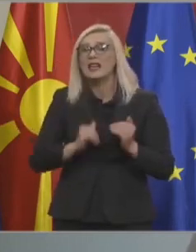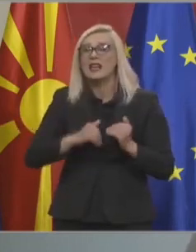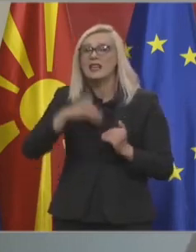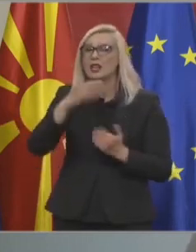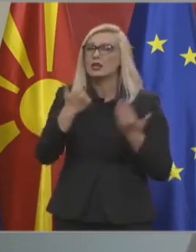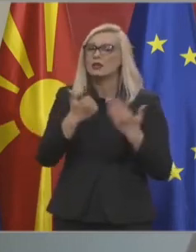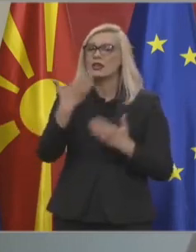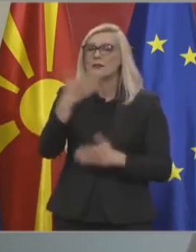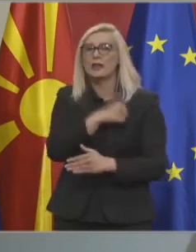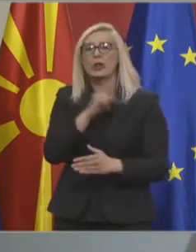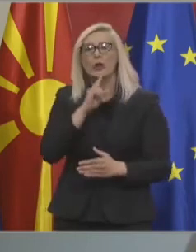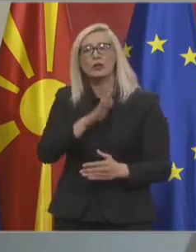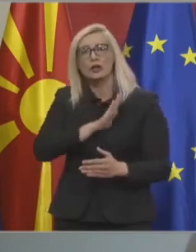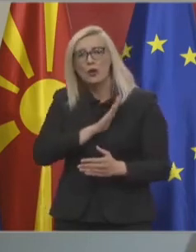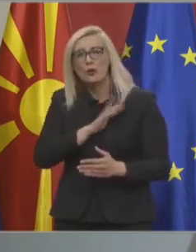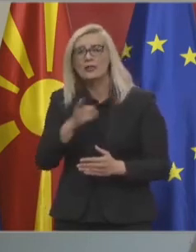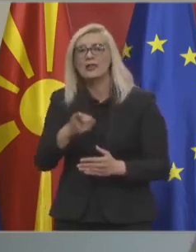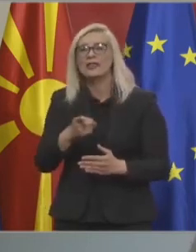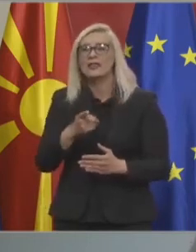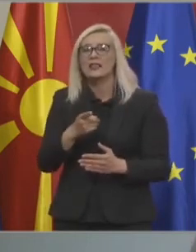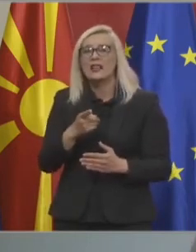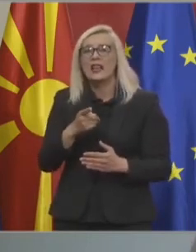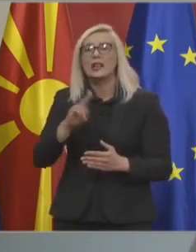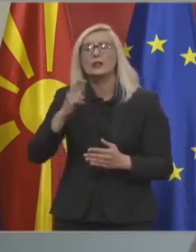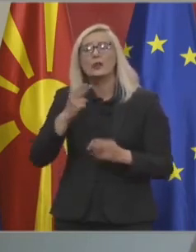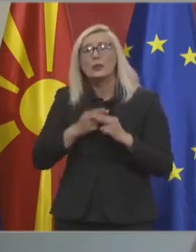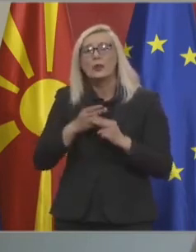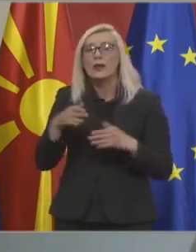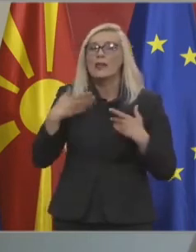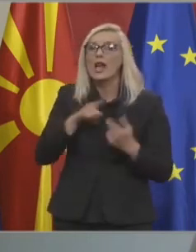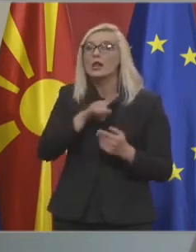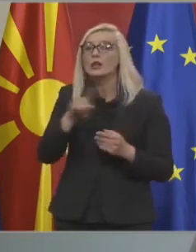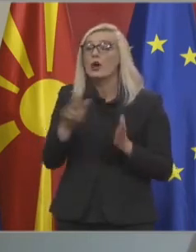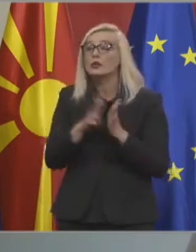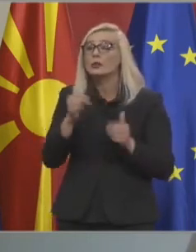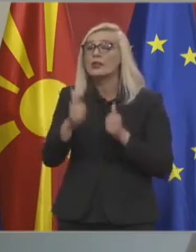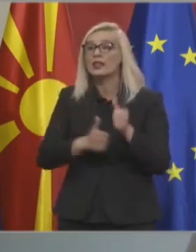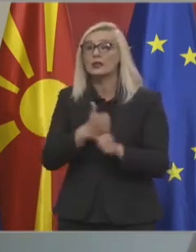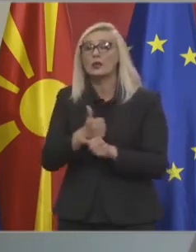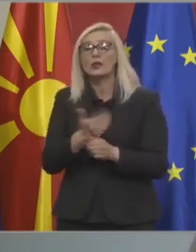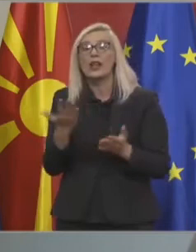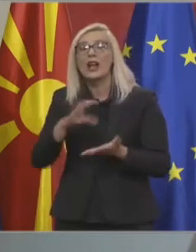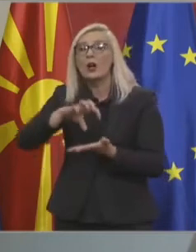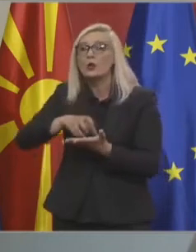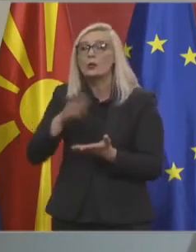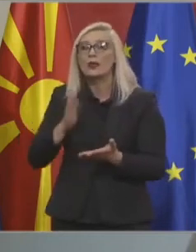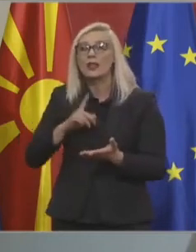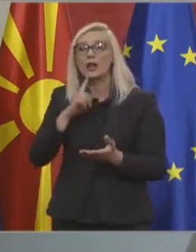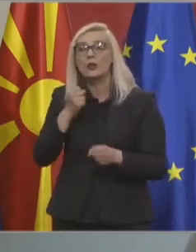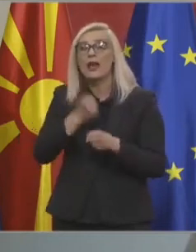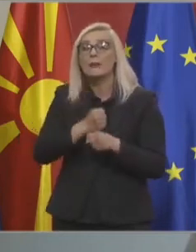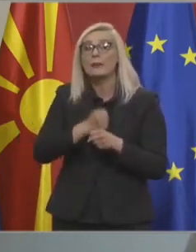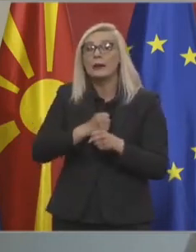најризични заради хроничните болести и младите до 18 години, како група на гради, кои што прави